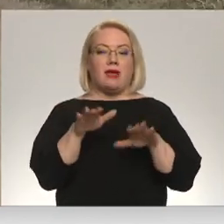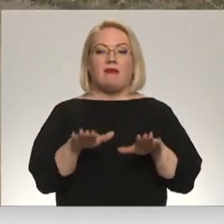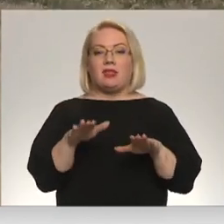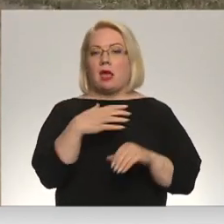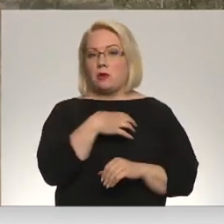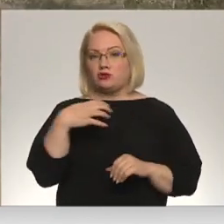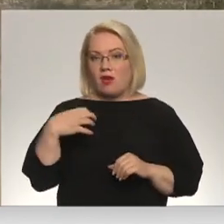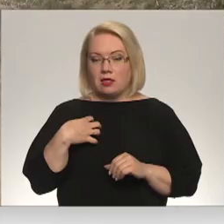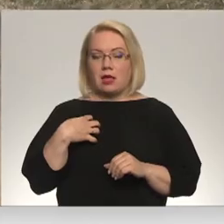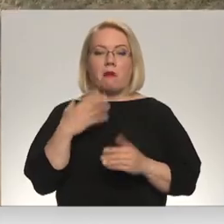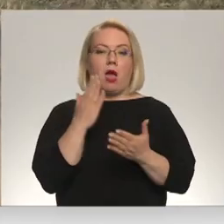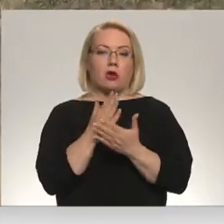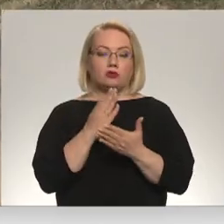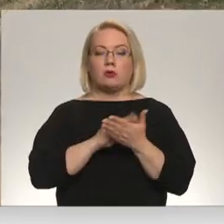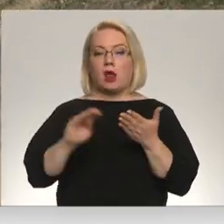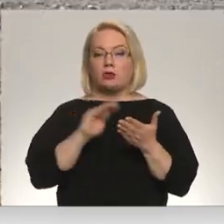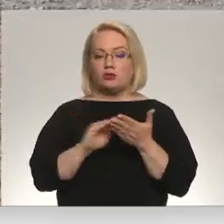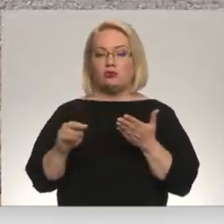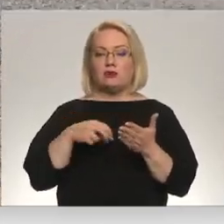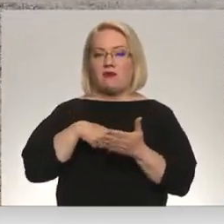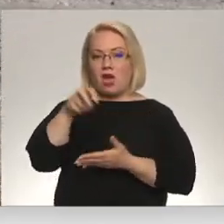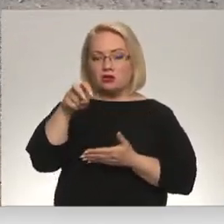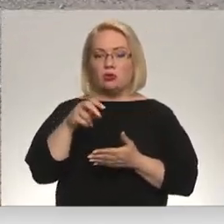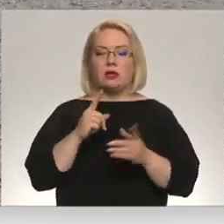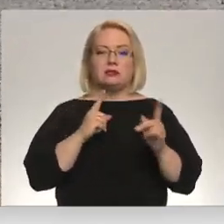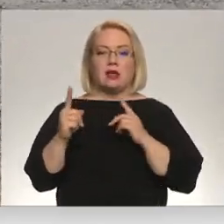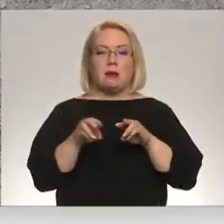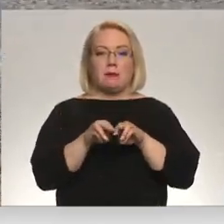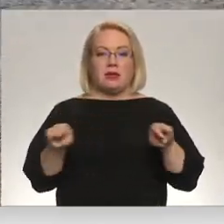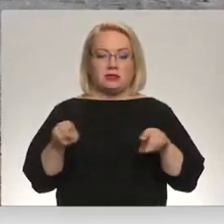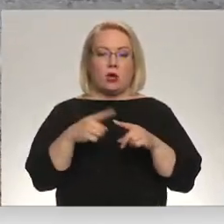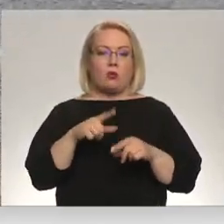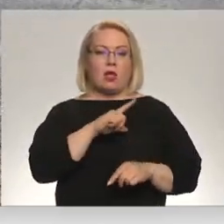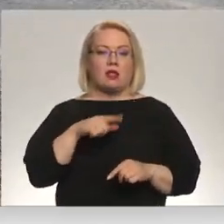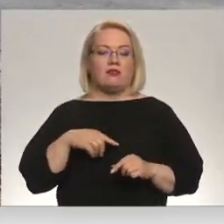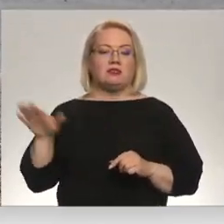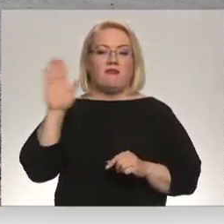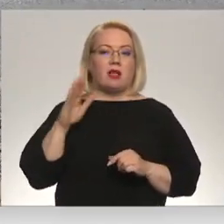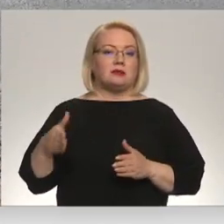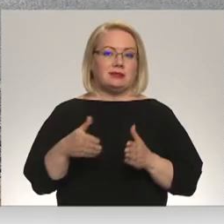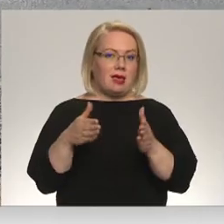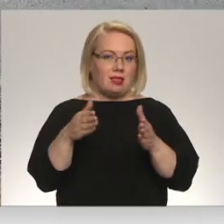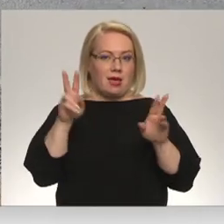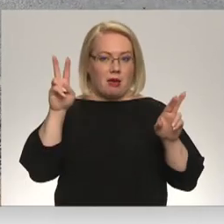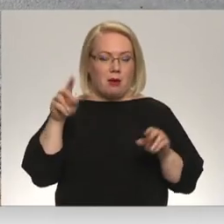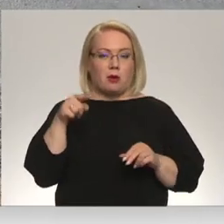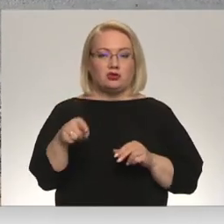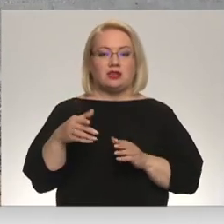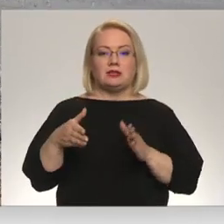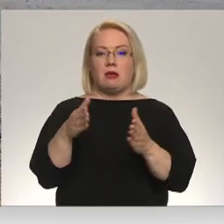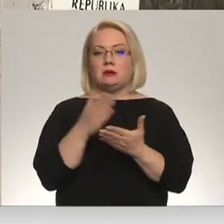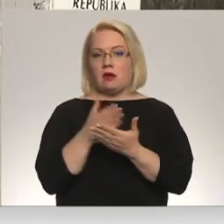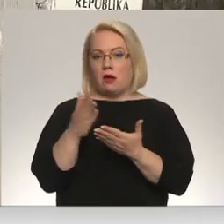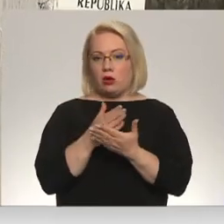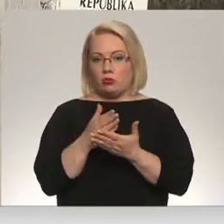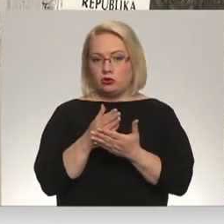pašvaldībā, esot rakstījusi vēstules satiksmes ministrija un Latvijas valsts ceļiem par šī ceļa sakārtošanu.